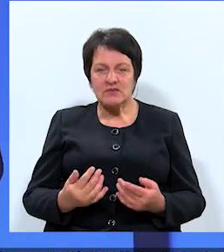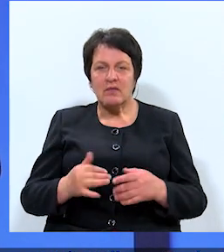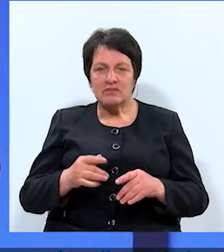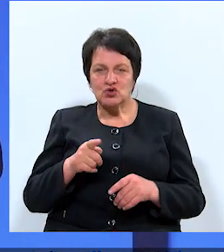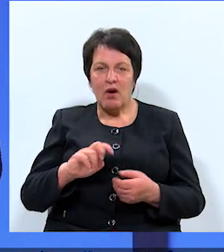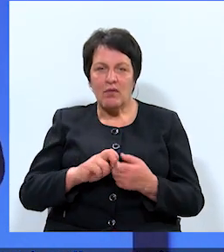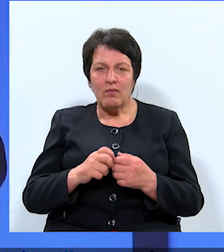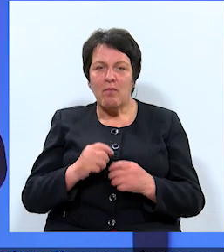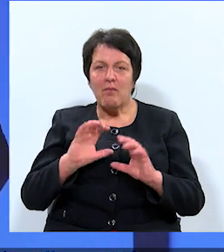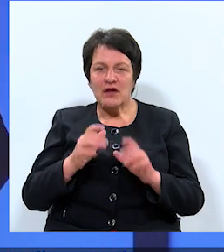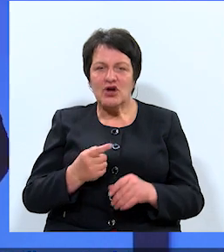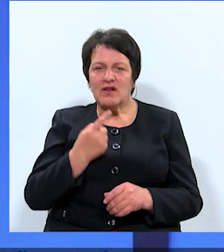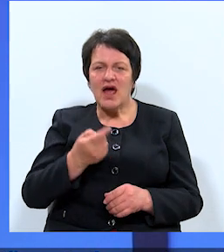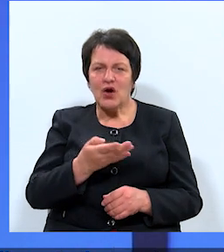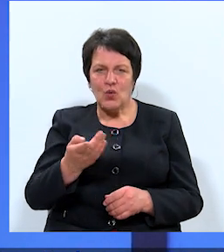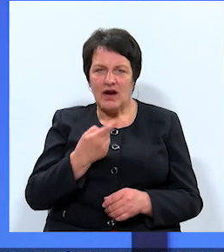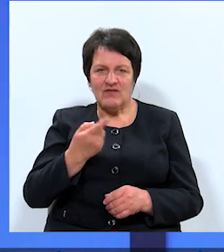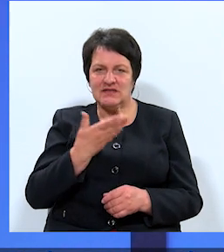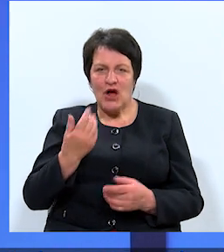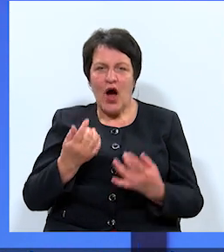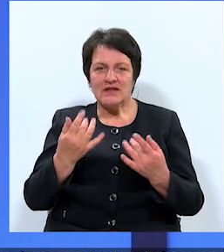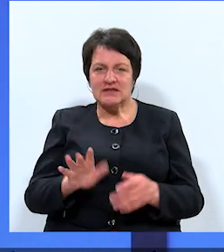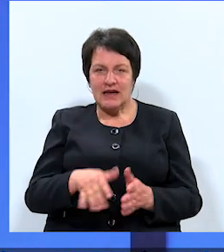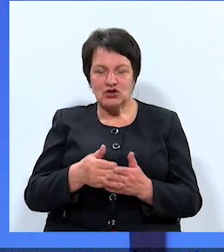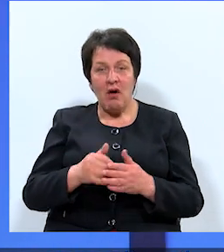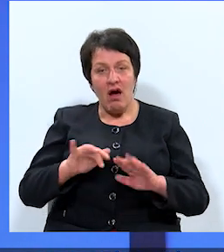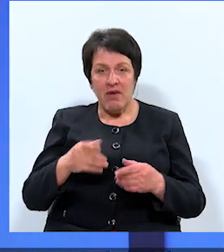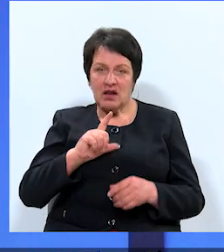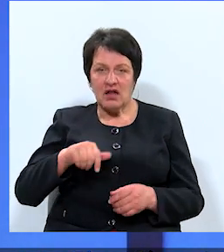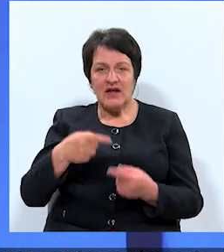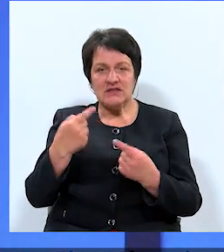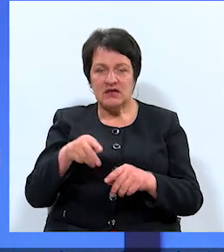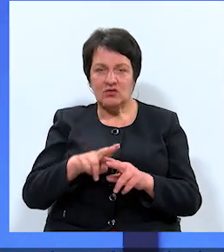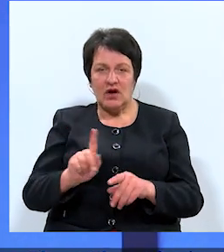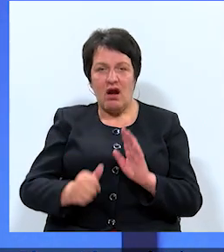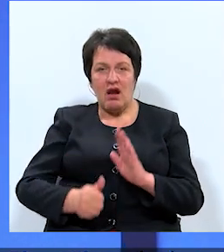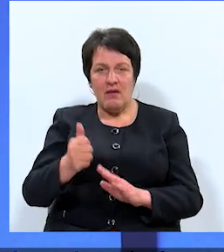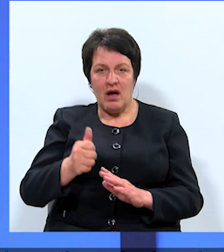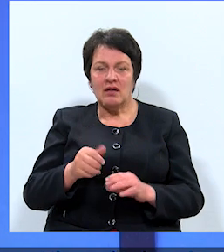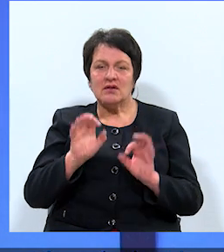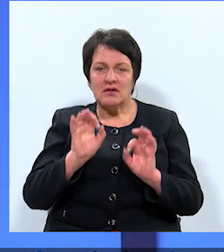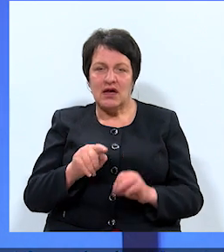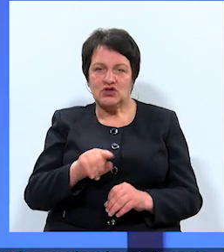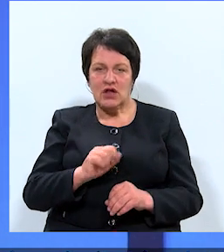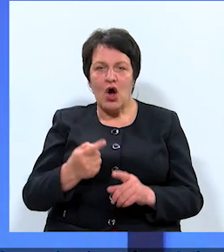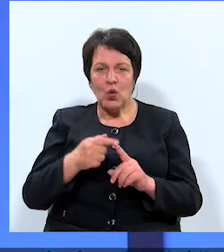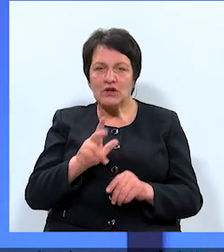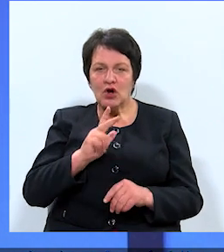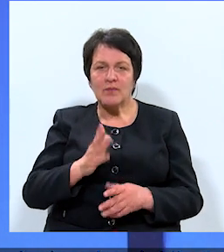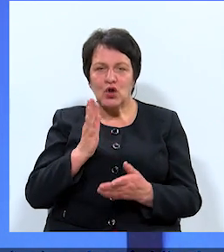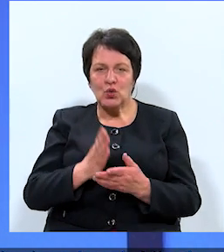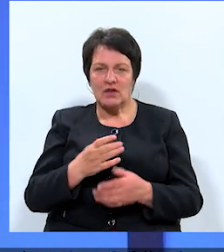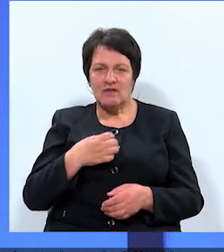šo problēmu pasaulē nekur neviens nav atrisinājusi līdz šim. Bet Latvijā citur iet labāk? Iet labāk, tieši tā. Un Daugavpilī noteikti vajag